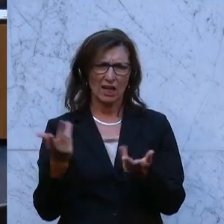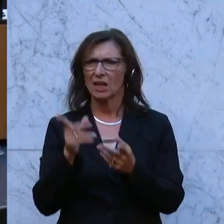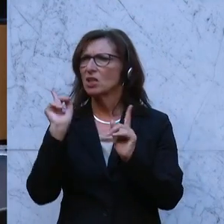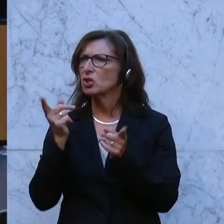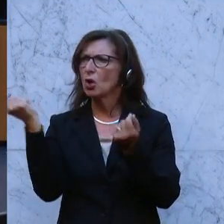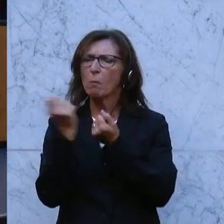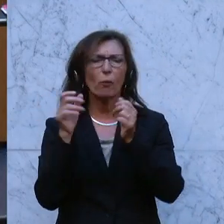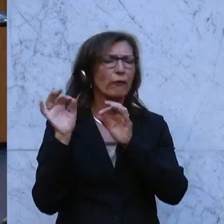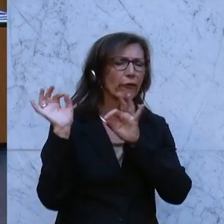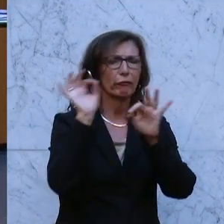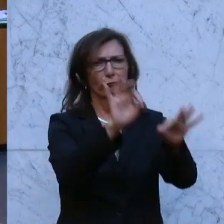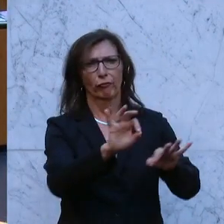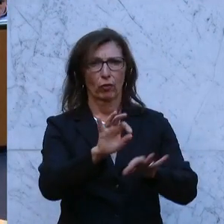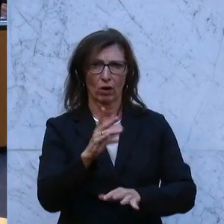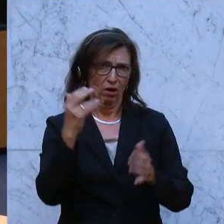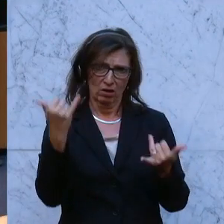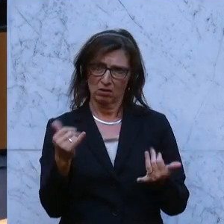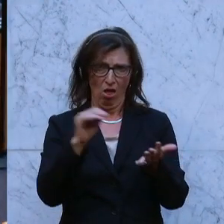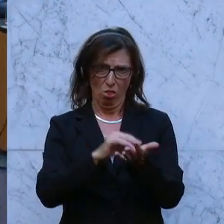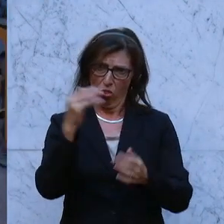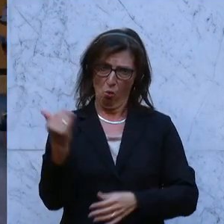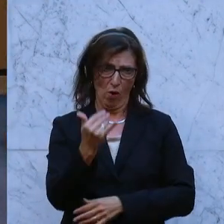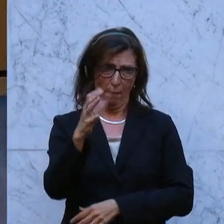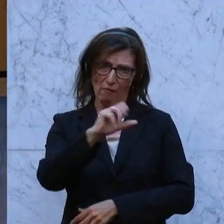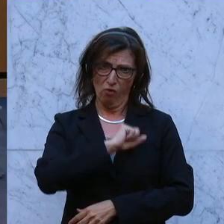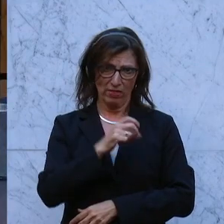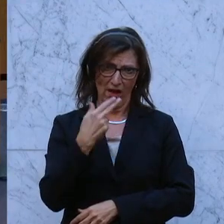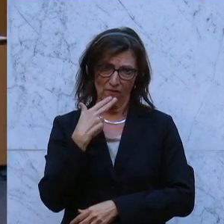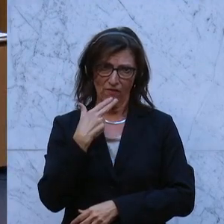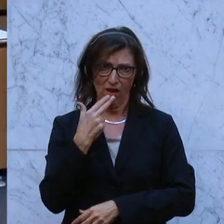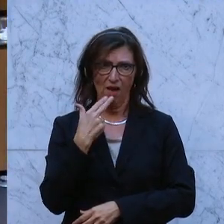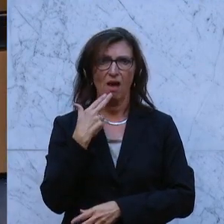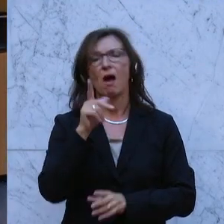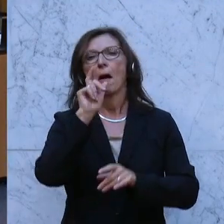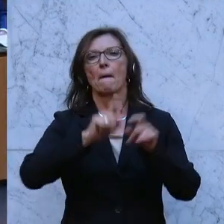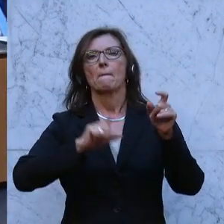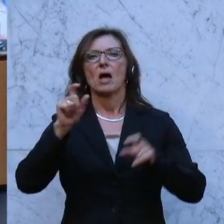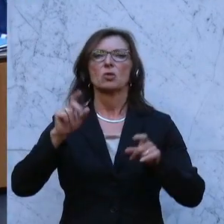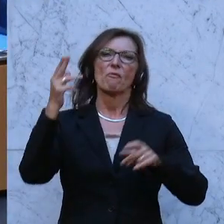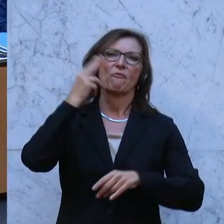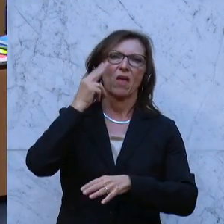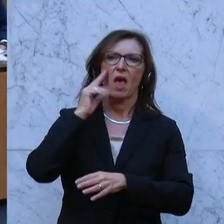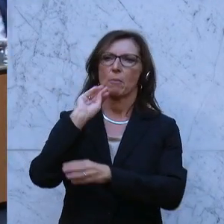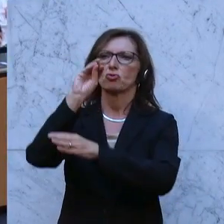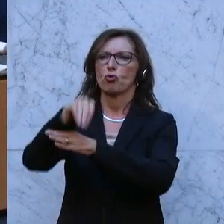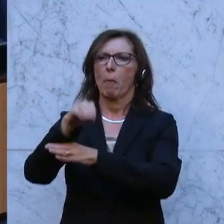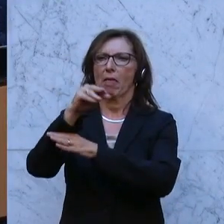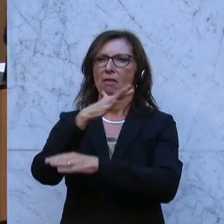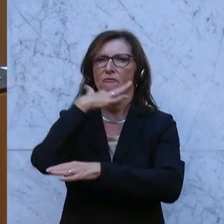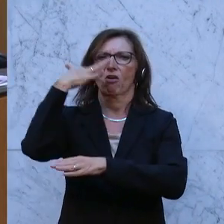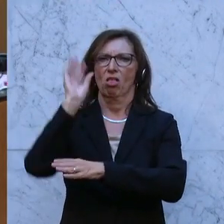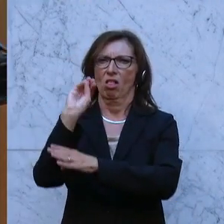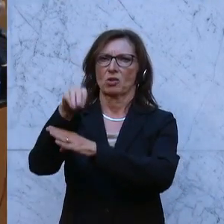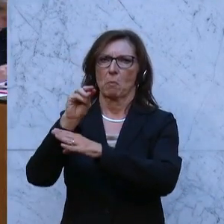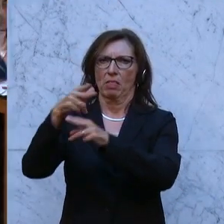sondern es profitieren leider immer noch Günstlinge, immer noch die Großspender, wenn man sich das anschaut und das nachhaltig und das geht nicht.